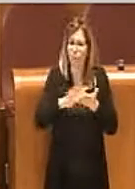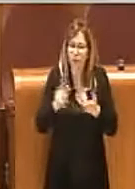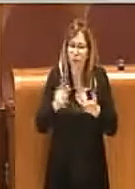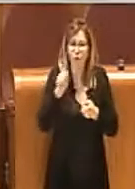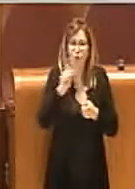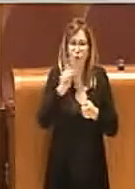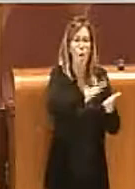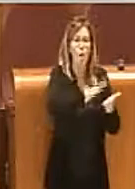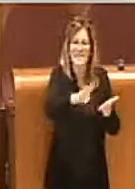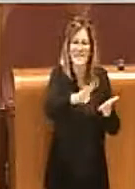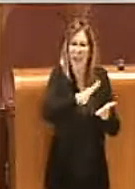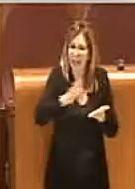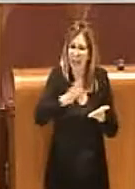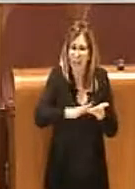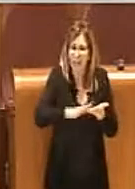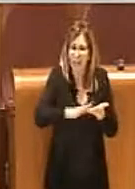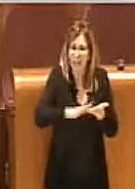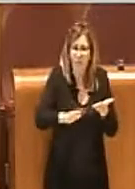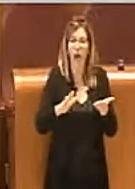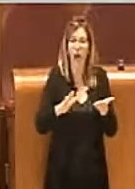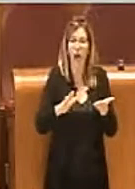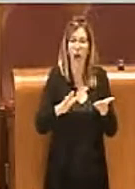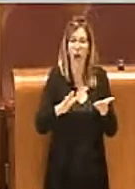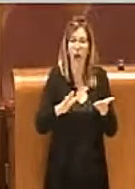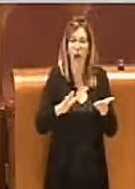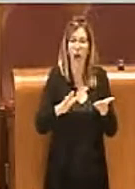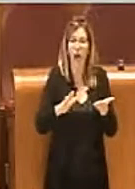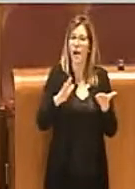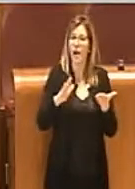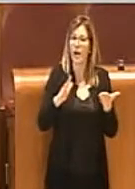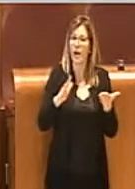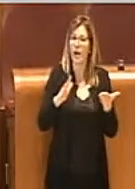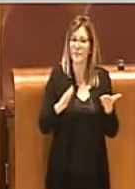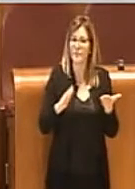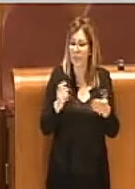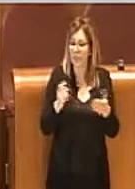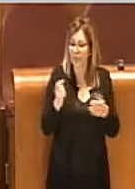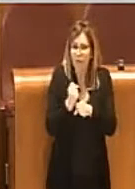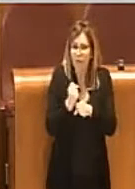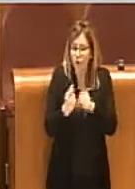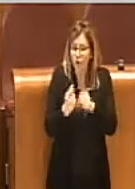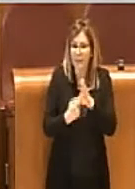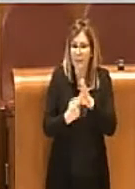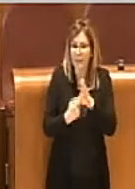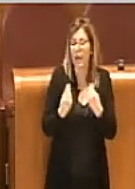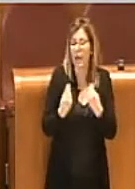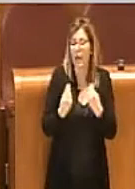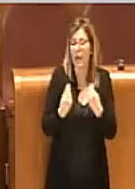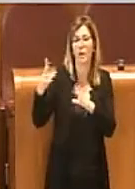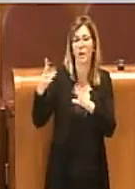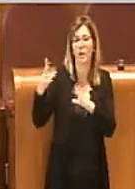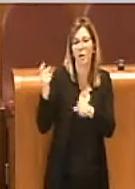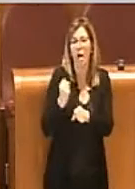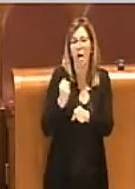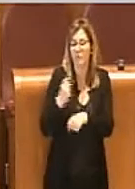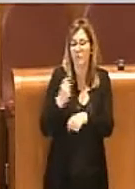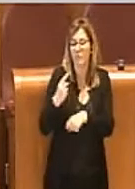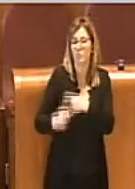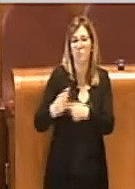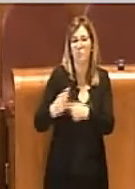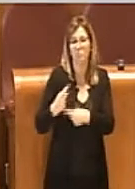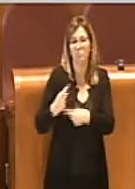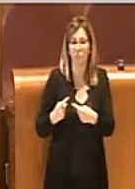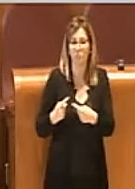'azienda che abbandona i suoi lavoratori. Veramente, insomma,